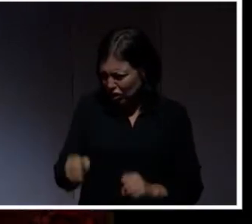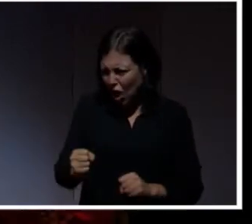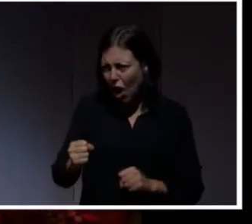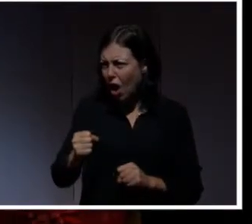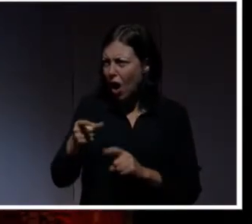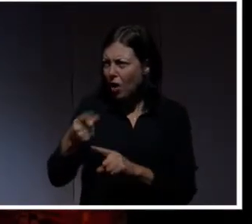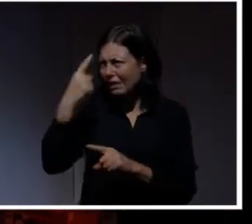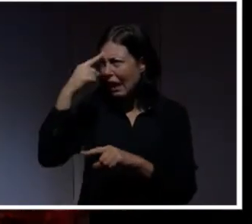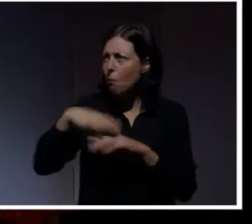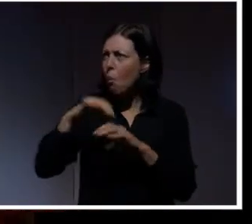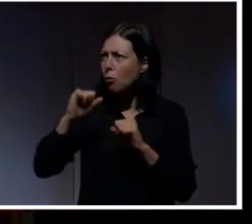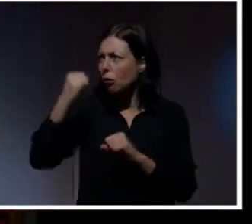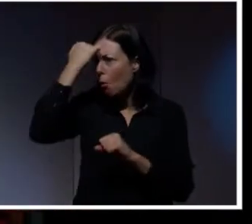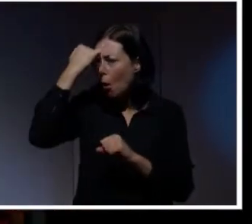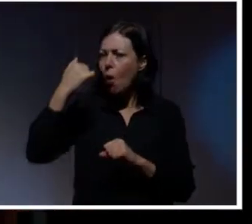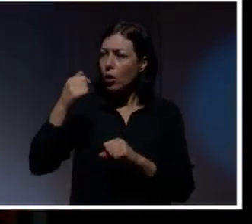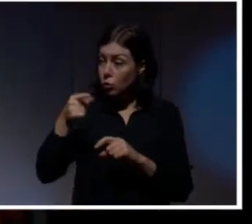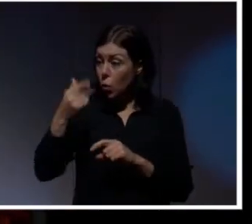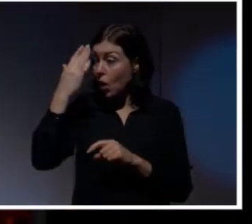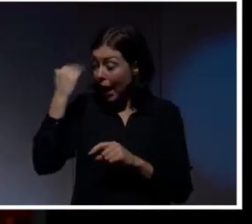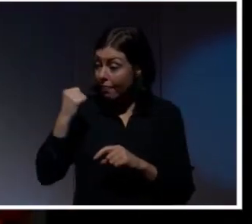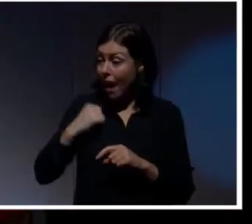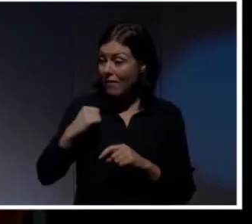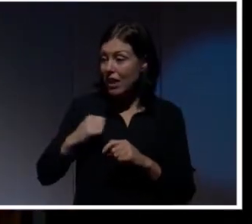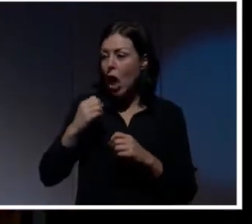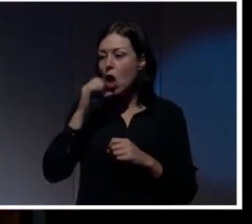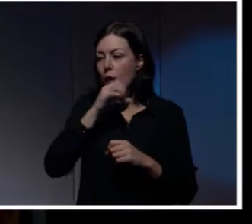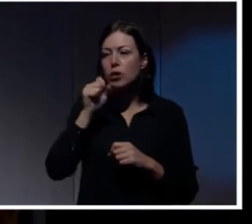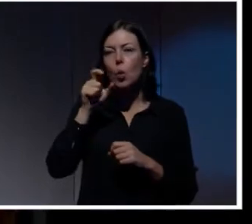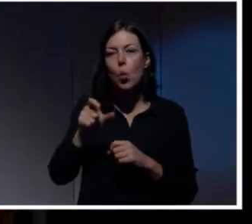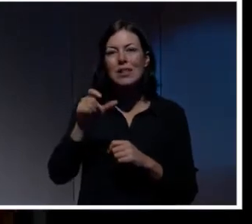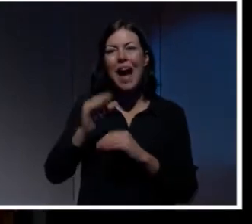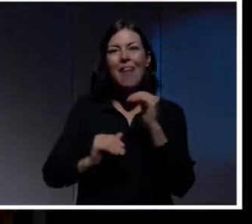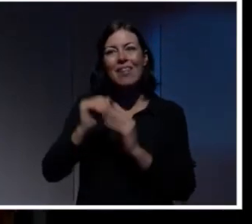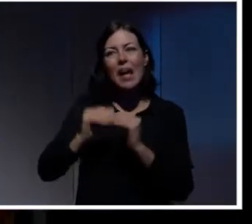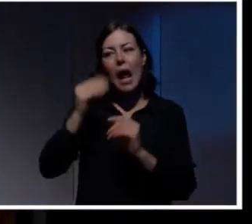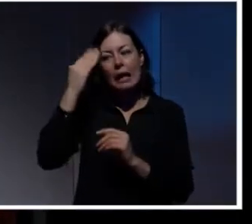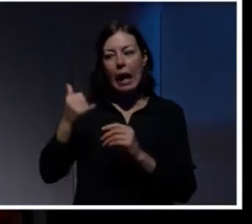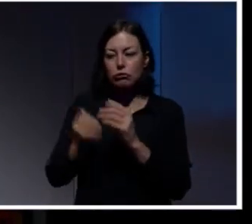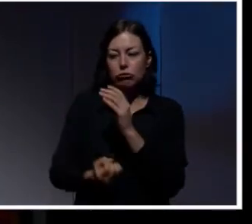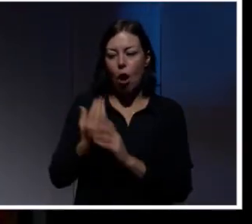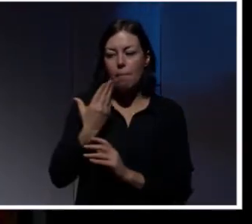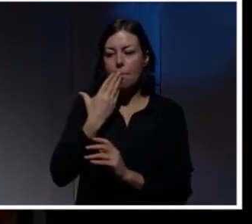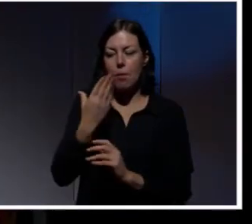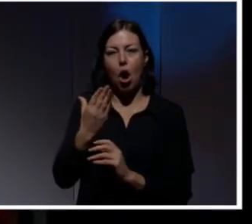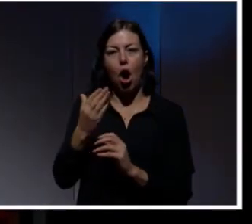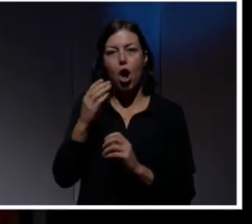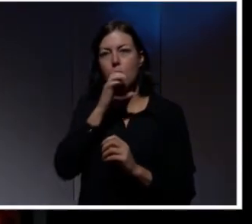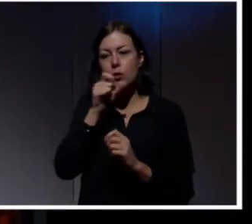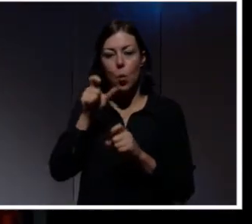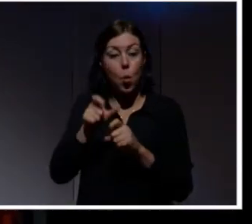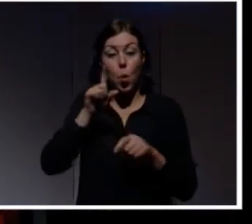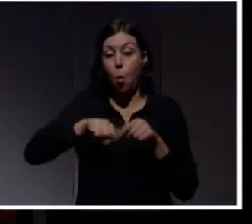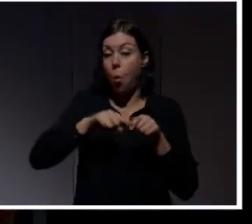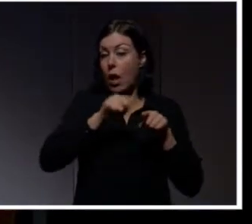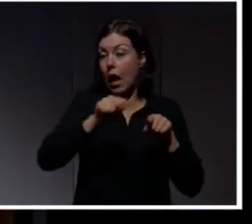försöka komma ihåg det? När du kan använda en lösenordshanterare som både kan göra bra och starka lösenord åt dig. Olika för alla tjänster. Och du